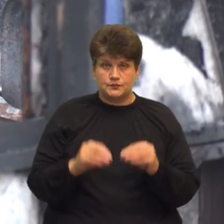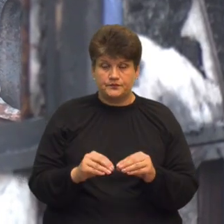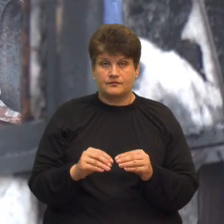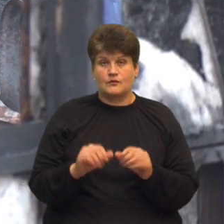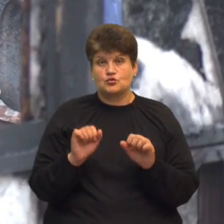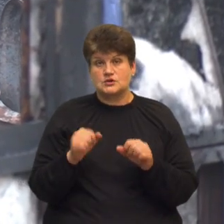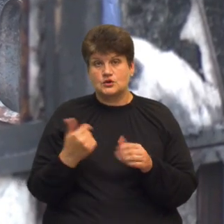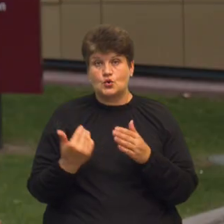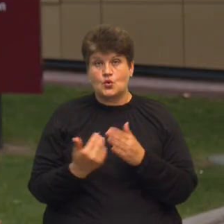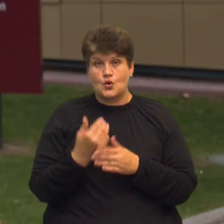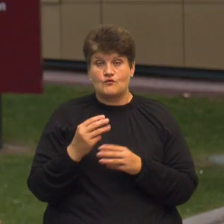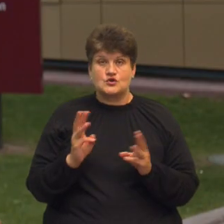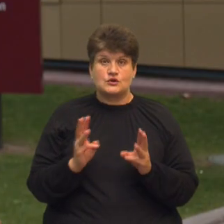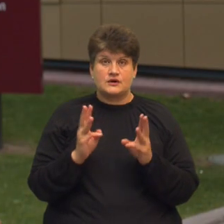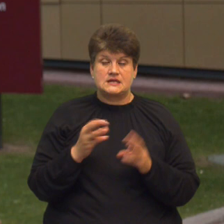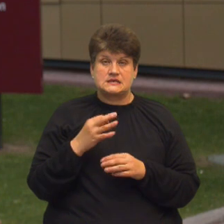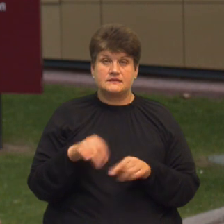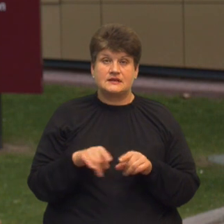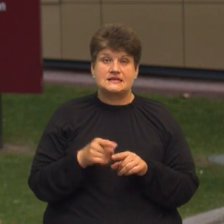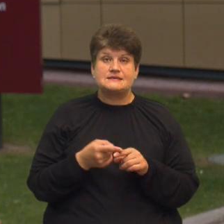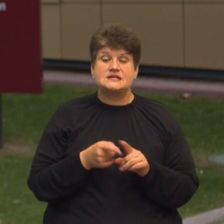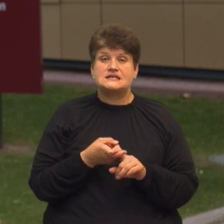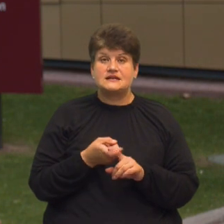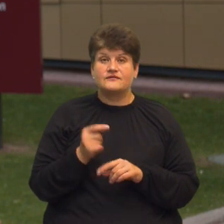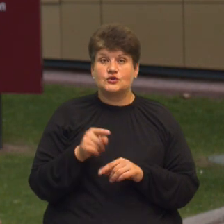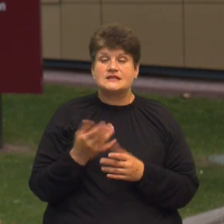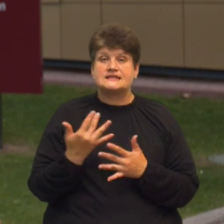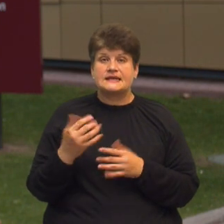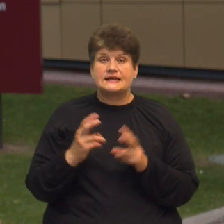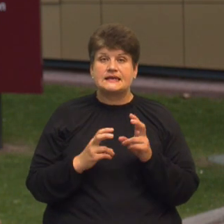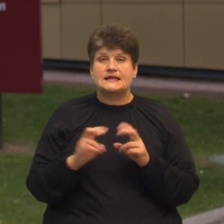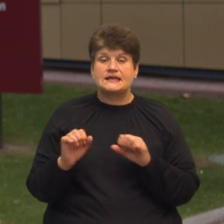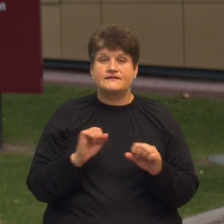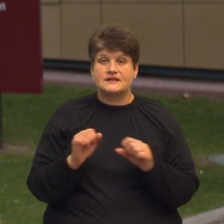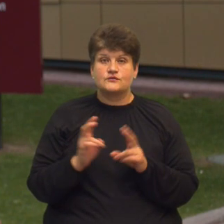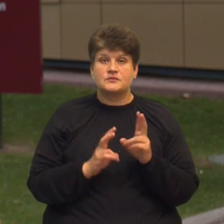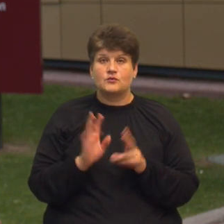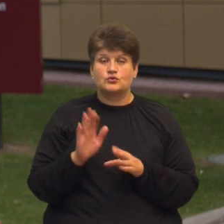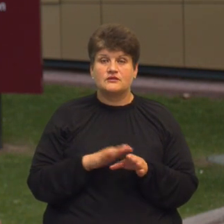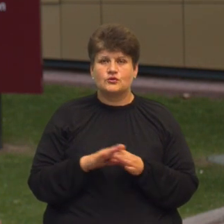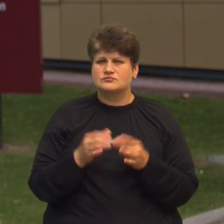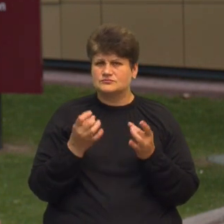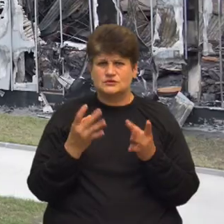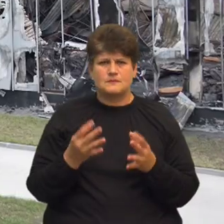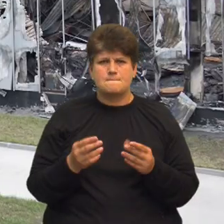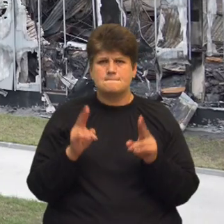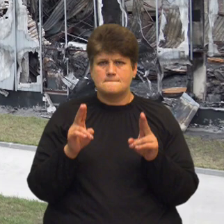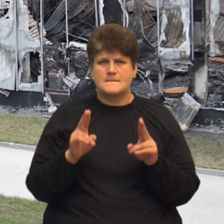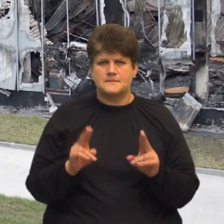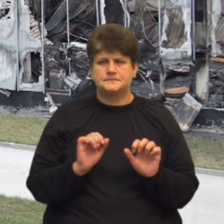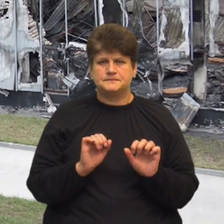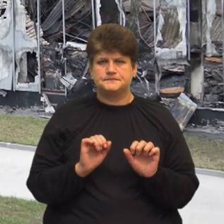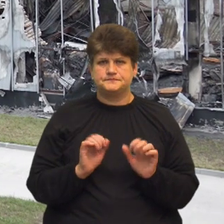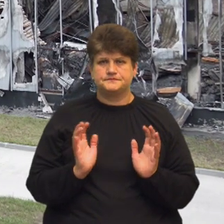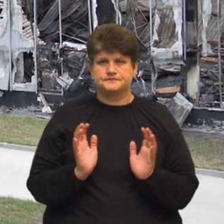там прокоментував так. Це буде залежати від того, наскільки керівництво підприємства буде дотримуватись елементарних правил безпеки. Ми зв